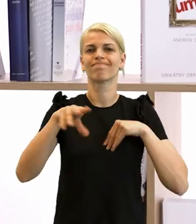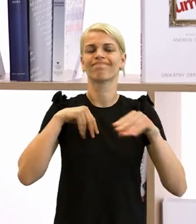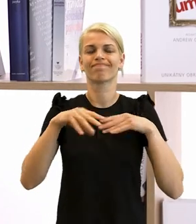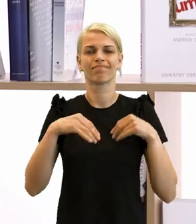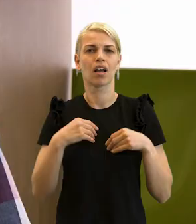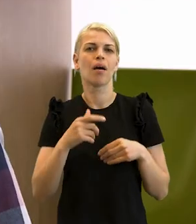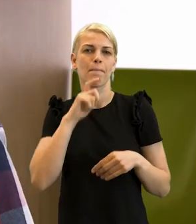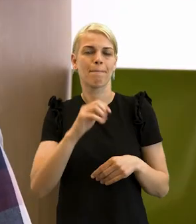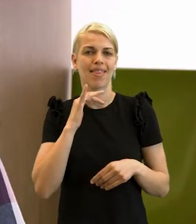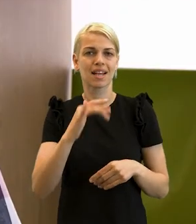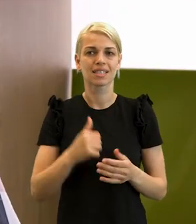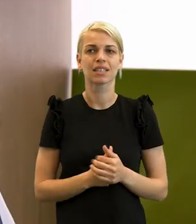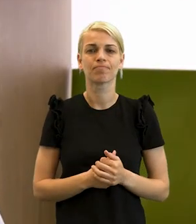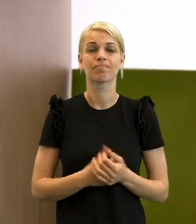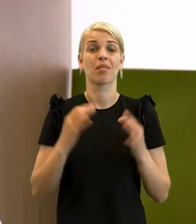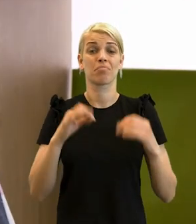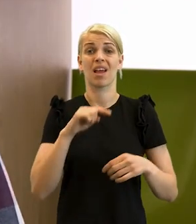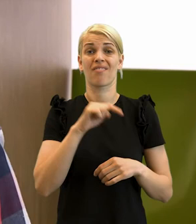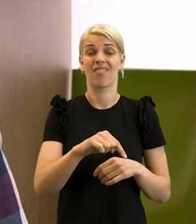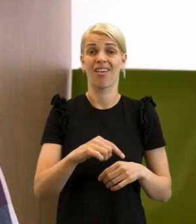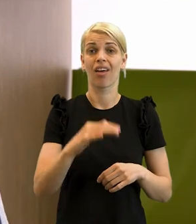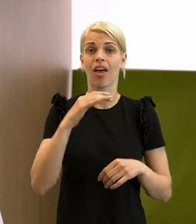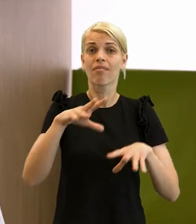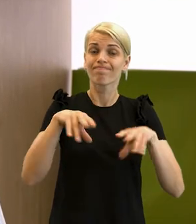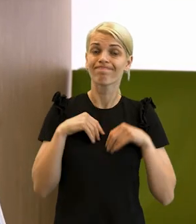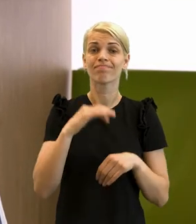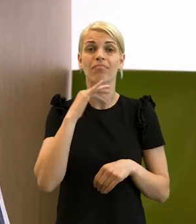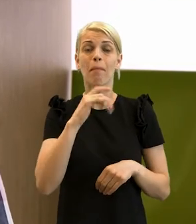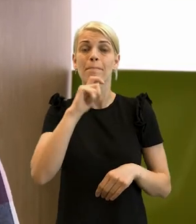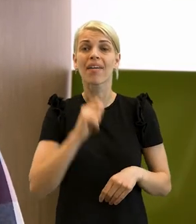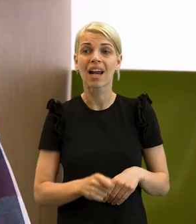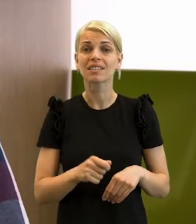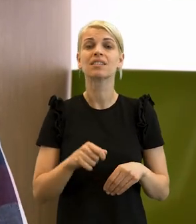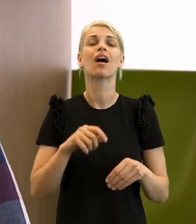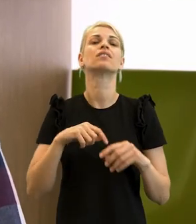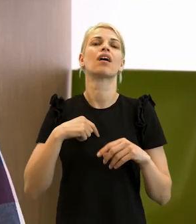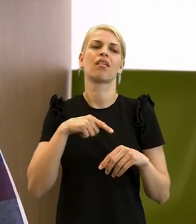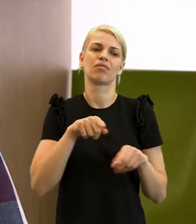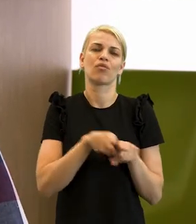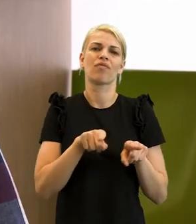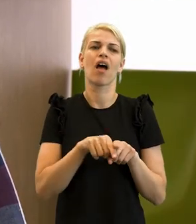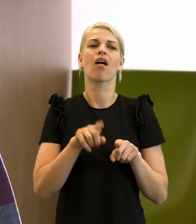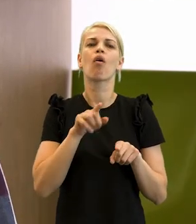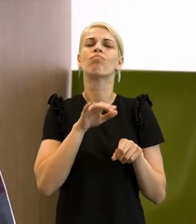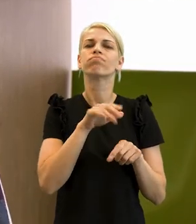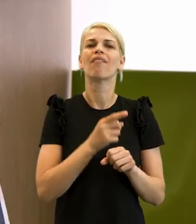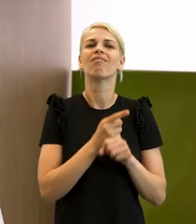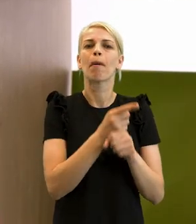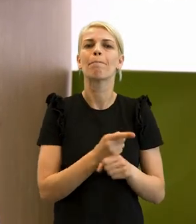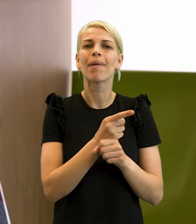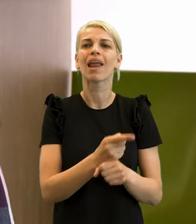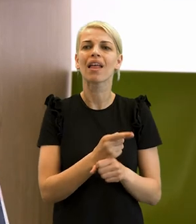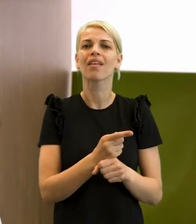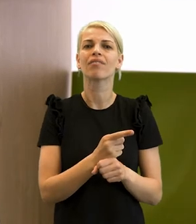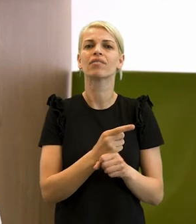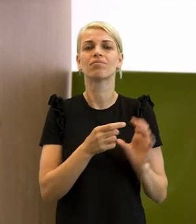ktoré v Uhorsku žili. No a práve táto maďarizácia z druhej polovice 19. storočia mala aj zásadný vplyv na to, aké boli